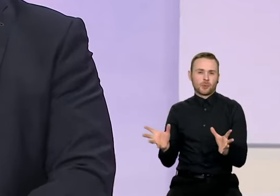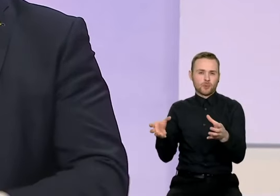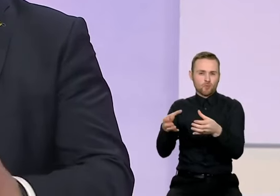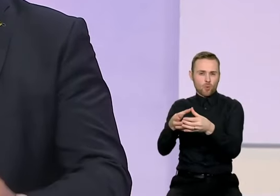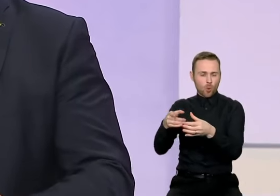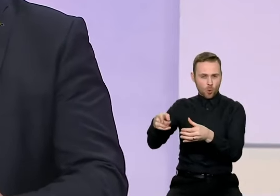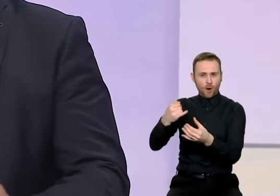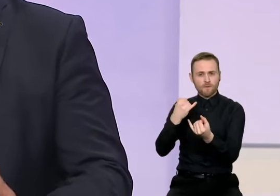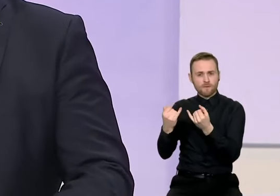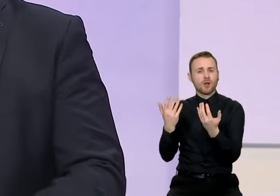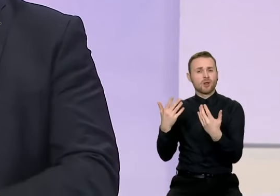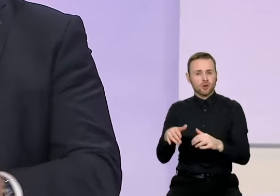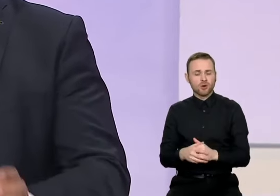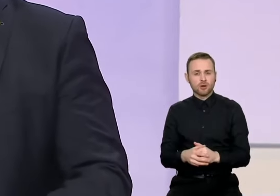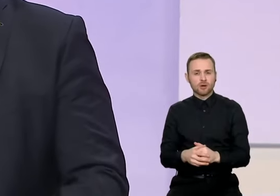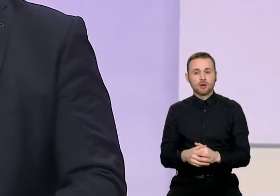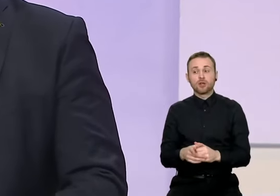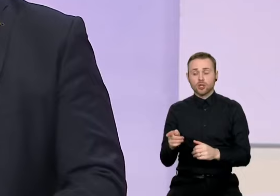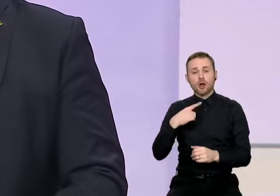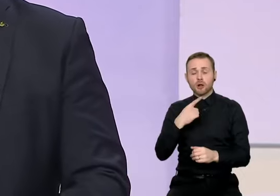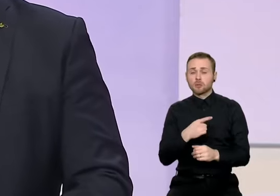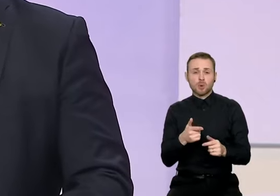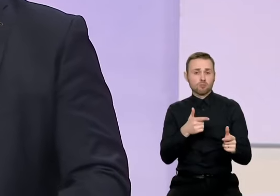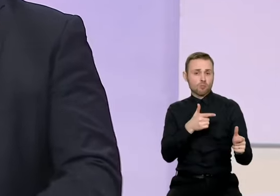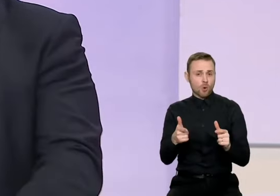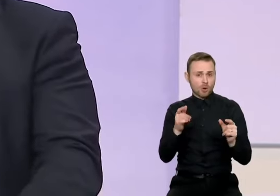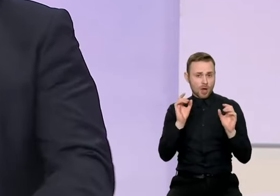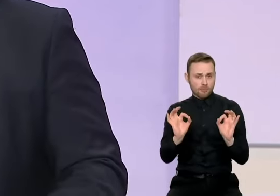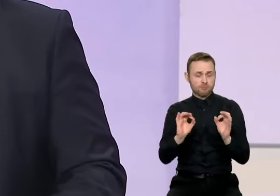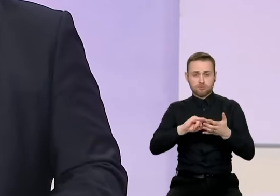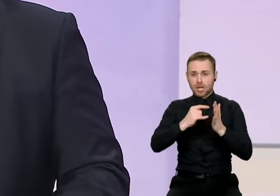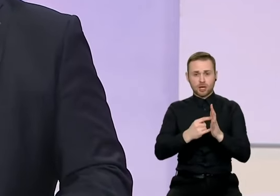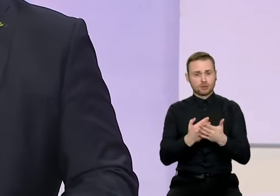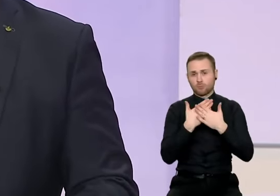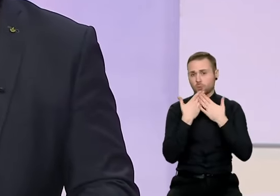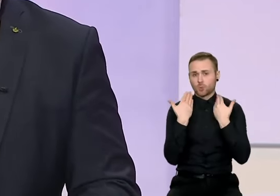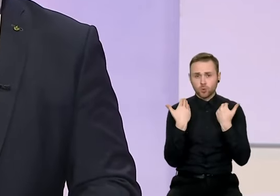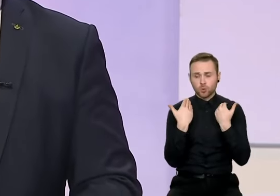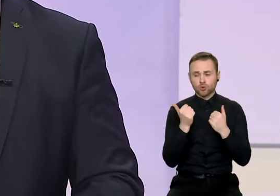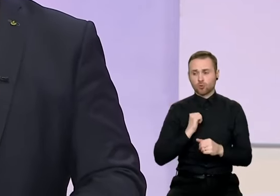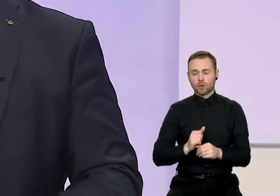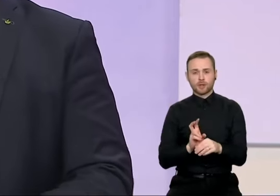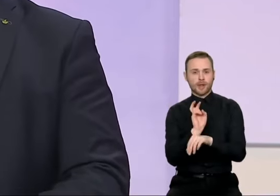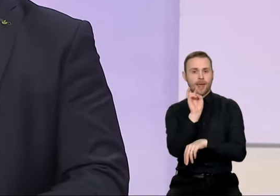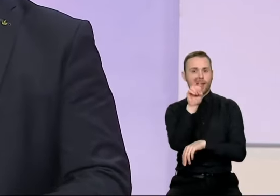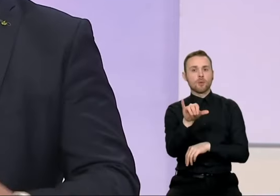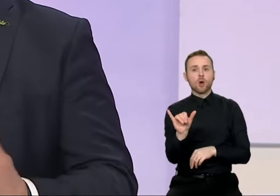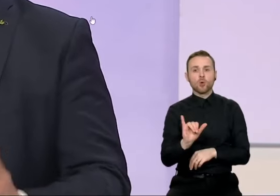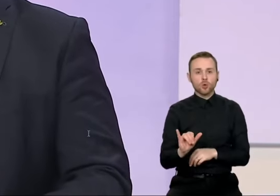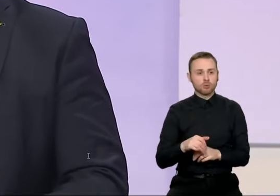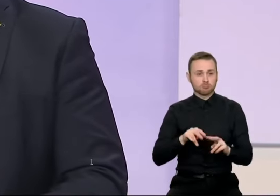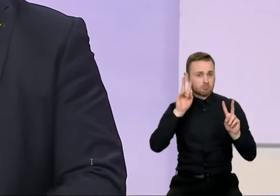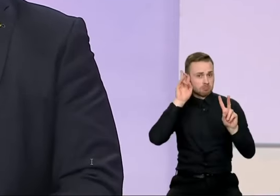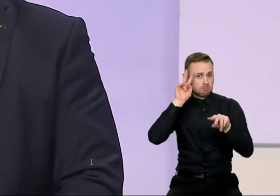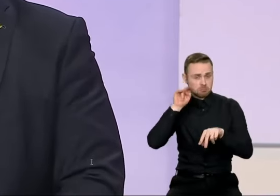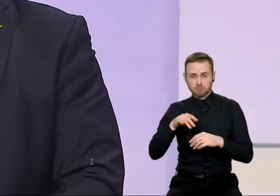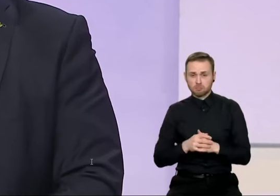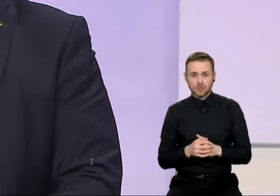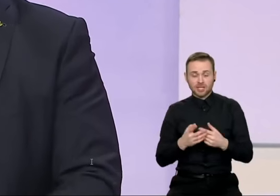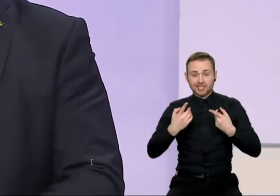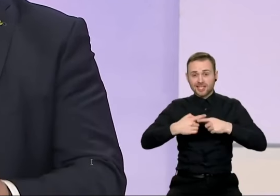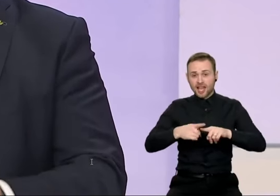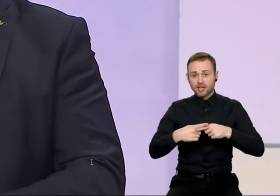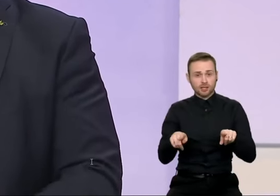Nėra tokių gatavų planų, kur viskas būtų aišku. Iškūrimsim techniką, kur judės žmonės, kas padarys. Tokios net ir